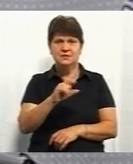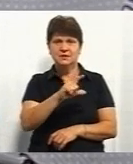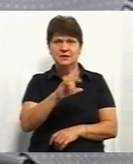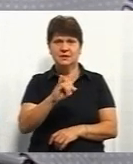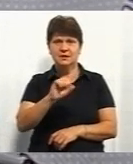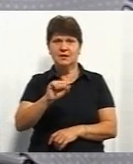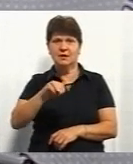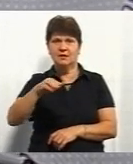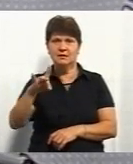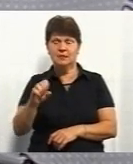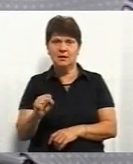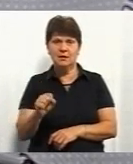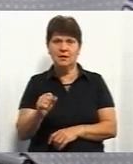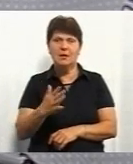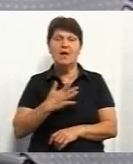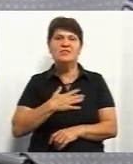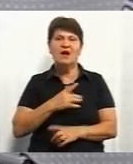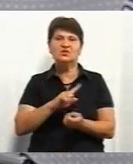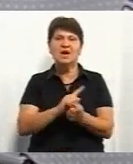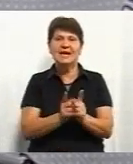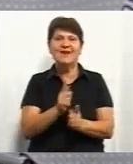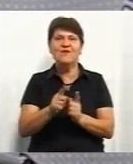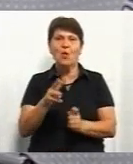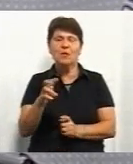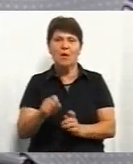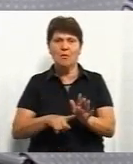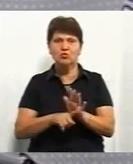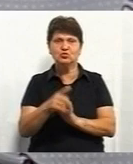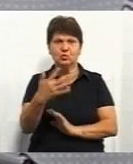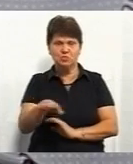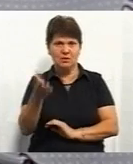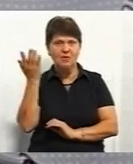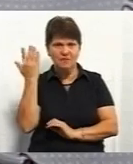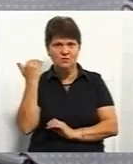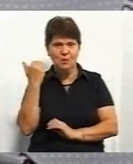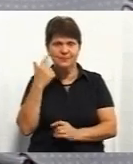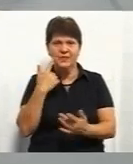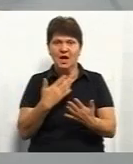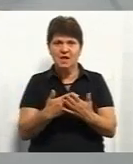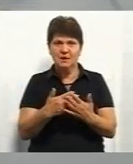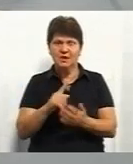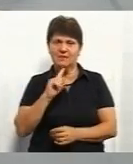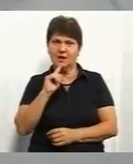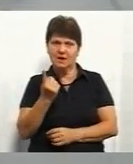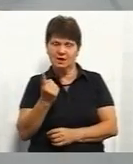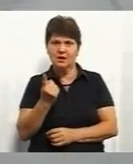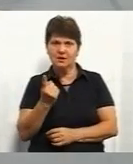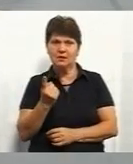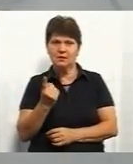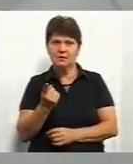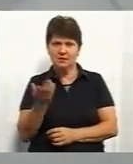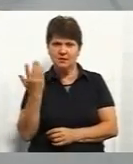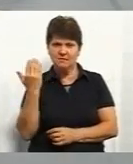і сказати, що наша реформа почалася вже давно, напевно, вже рік тому вона почалася, бо